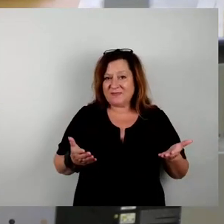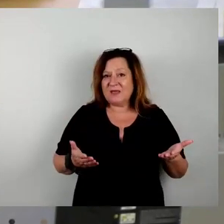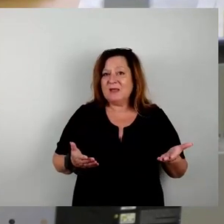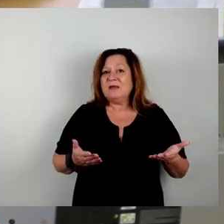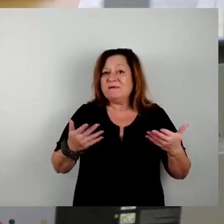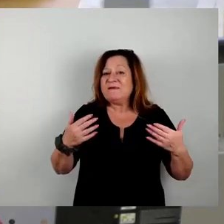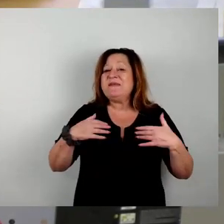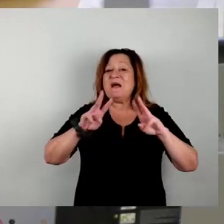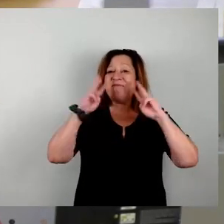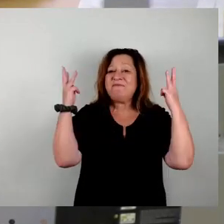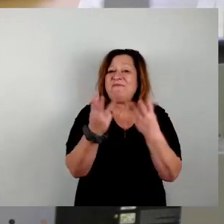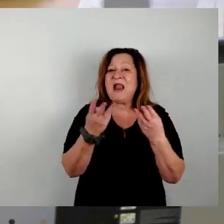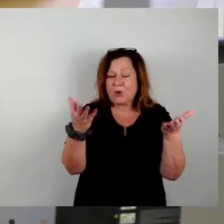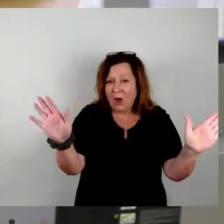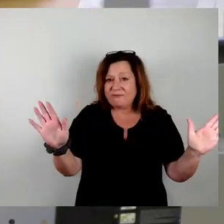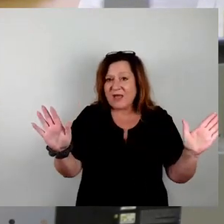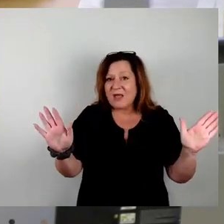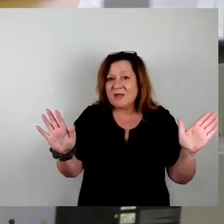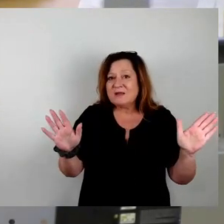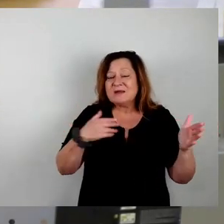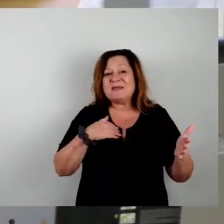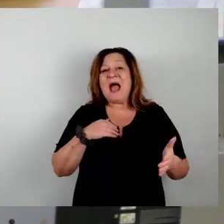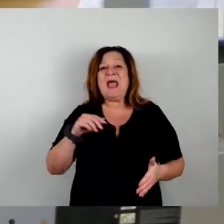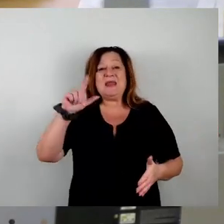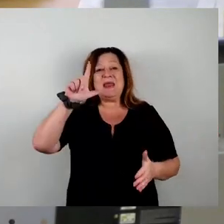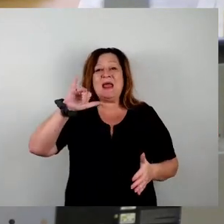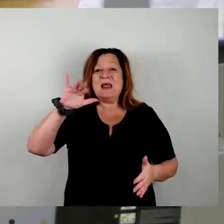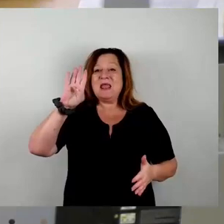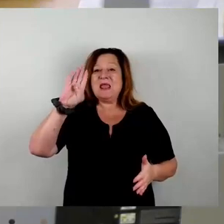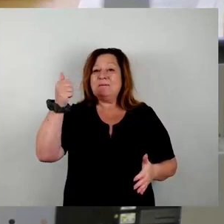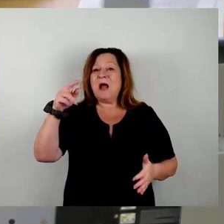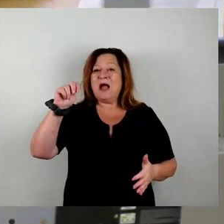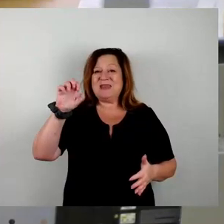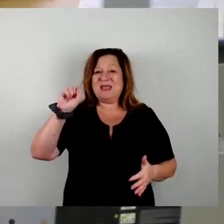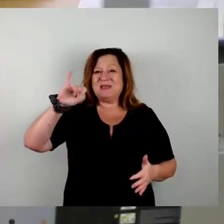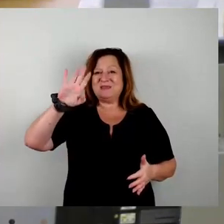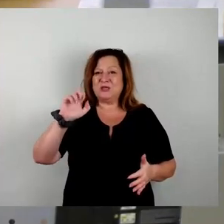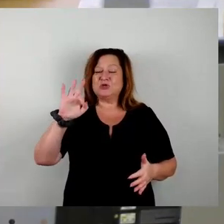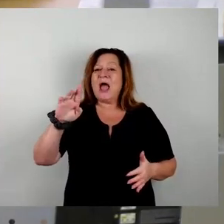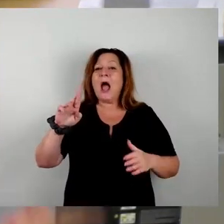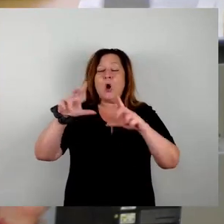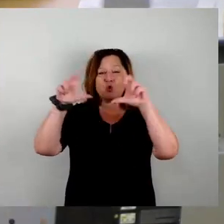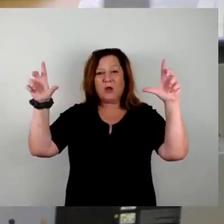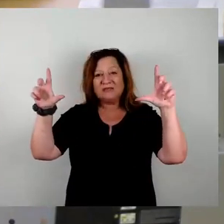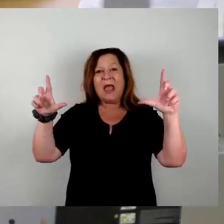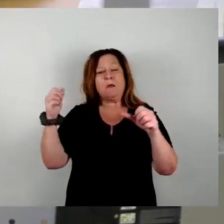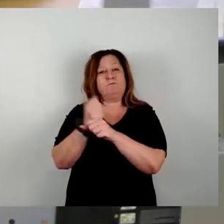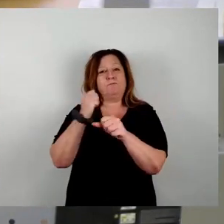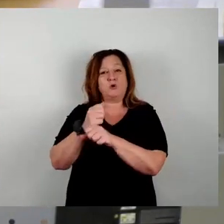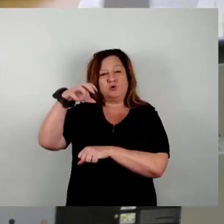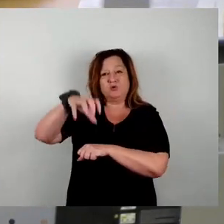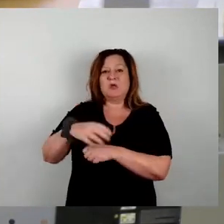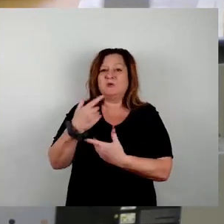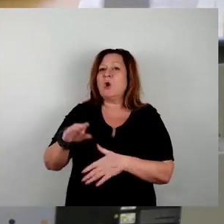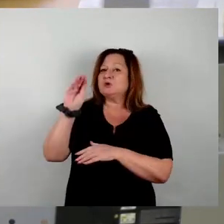gerne weltoffen, dass hier ein taiwanesischer Konzern eine große Produktionsstätte in Dresden errichten will. Denn solche Ausländer haben wir nämlich auch gern